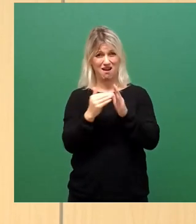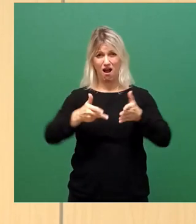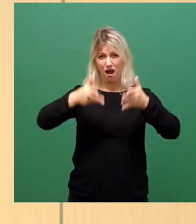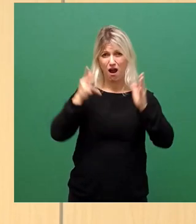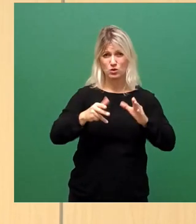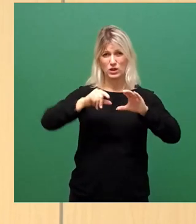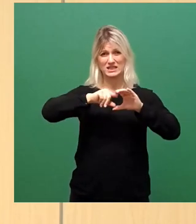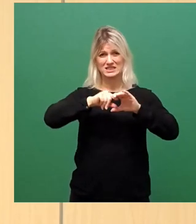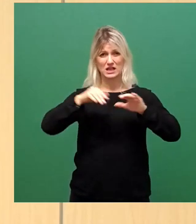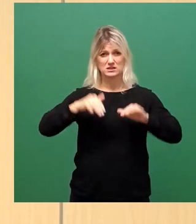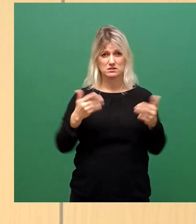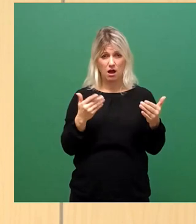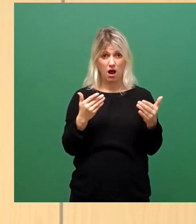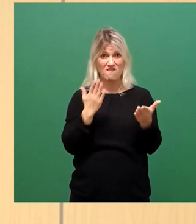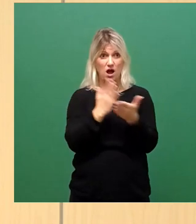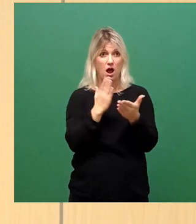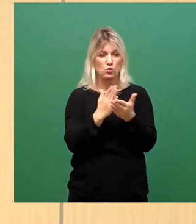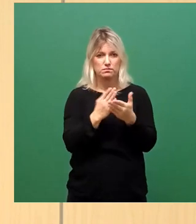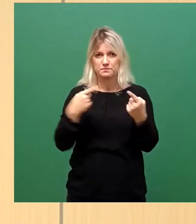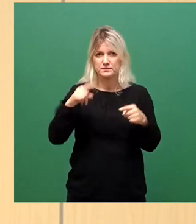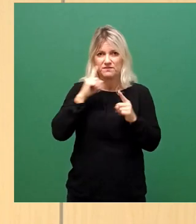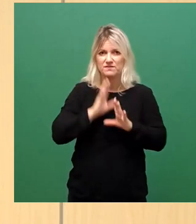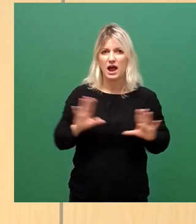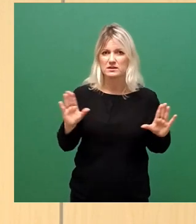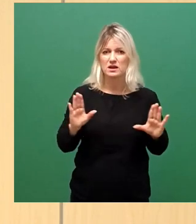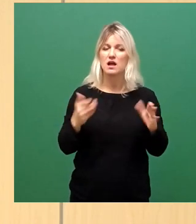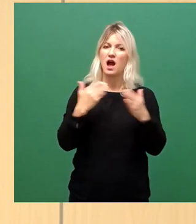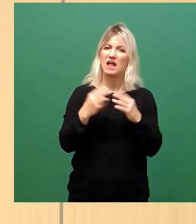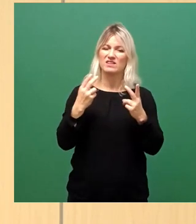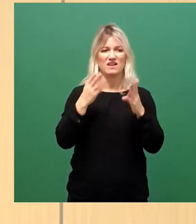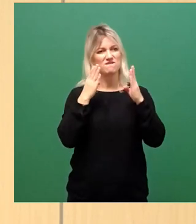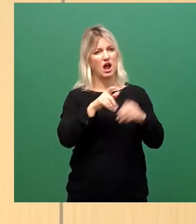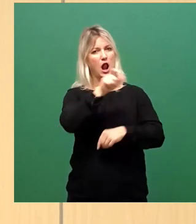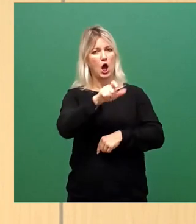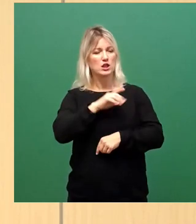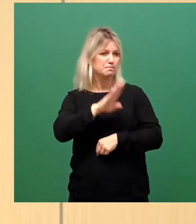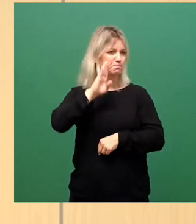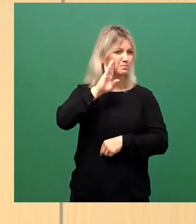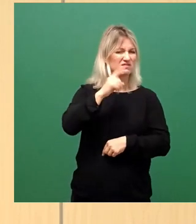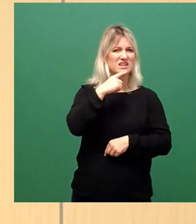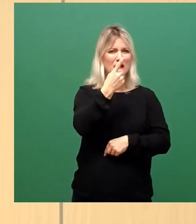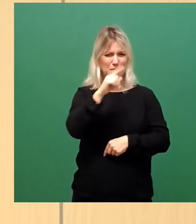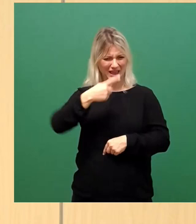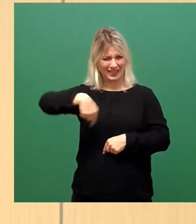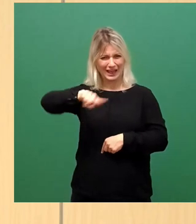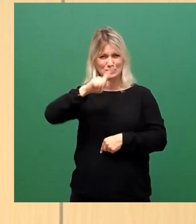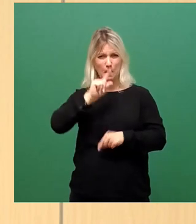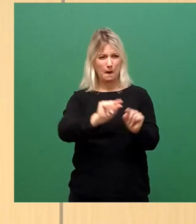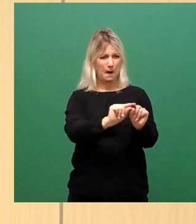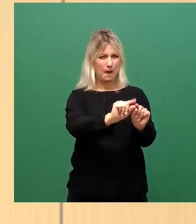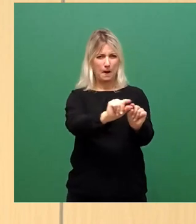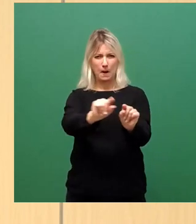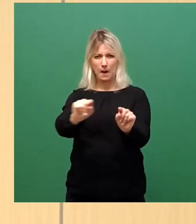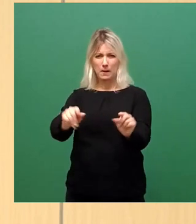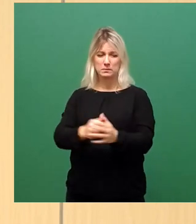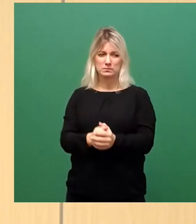eigentlich ein bisschen Maß halten, wir müssen auf die Fachleute hören, aber das Klein-Klein, was hier vorgetragen wird, ist eigentlich nicht zielführend.